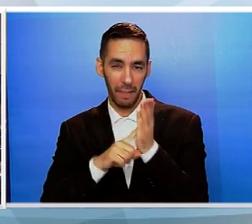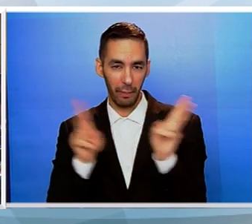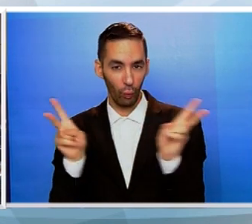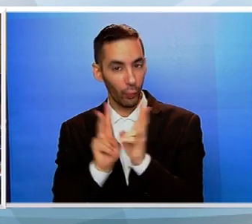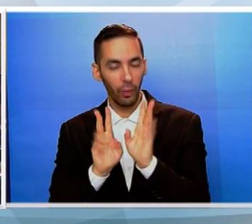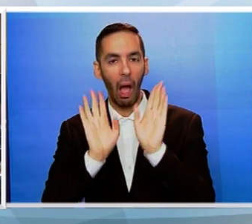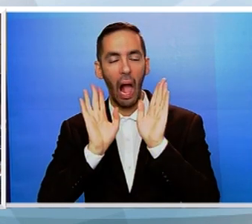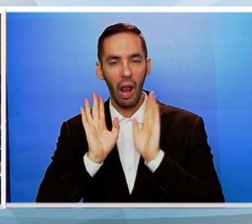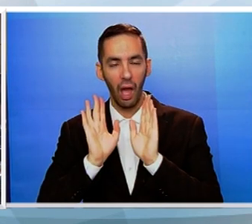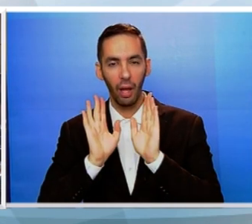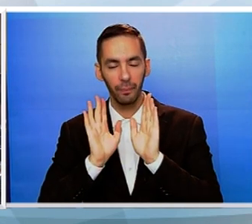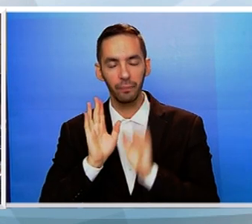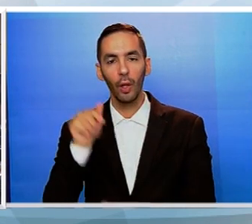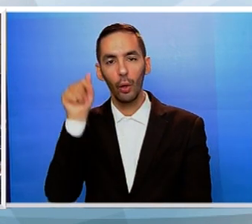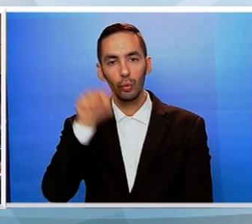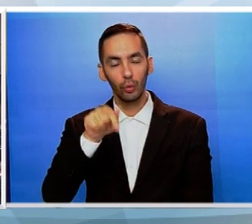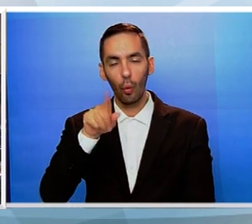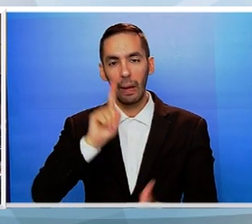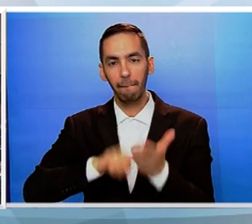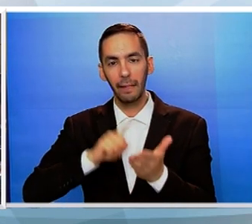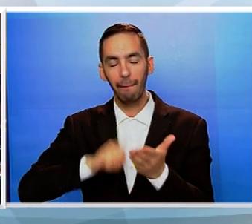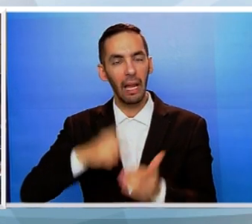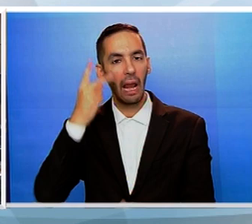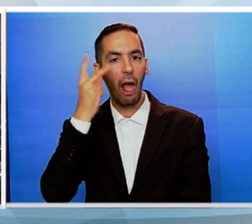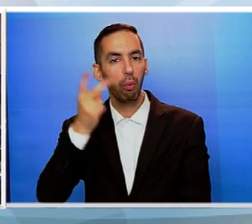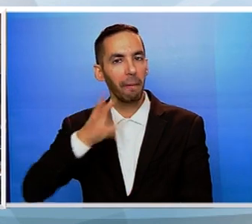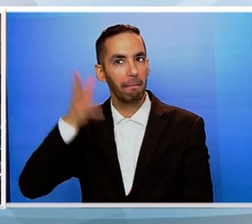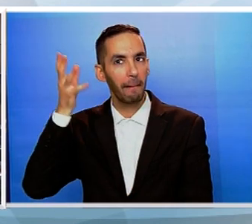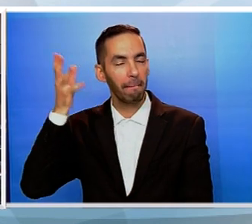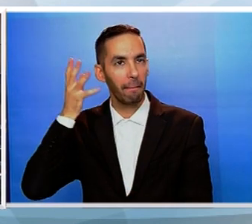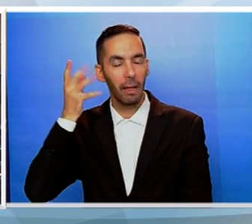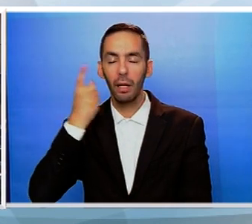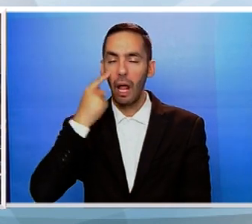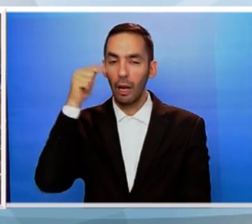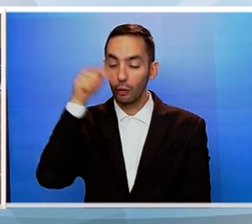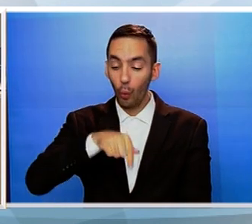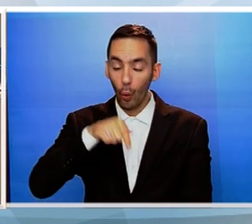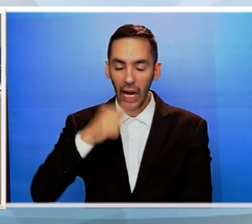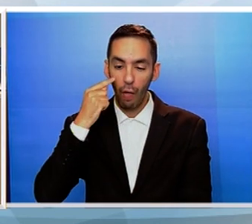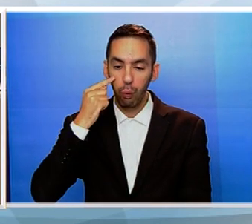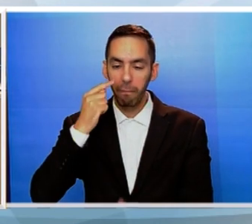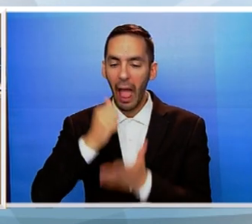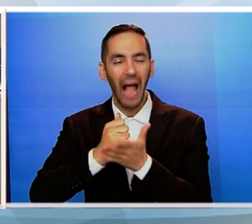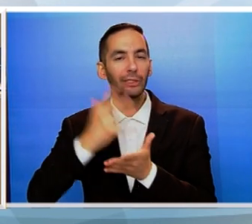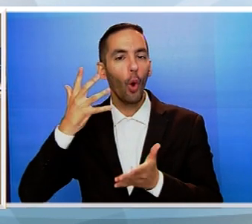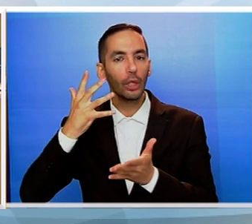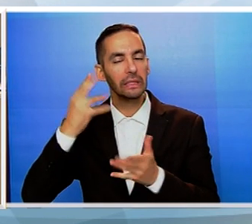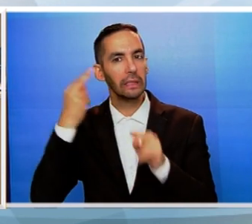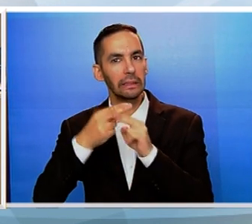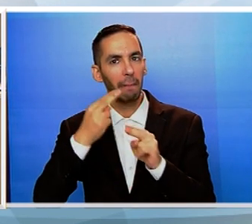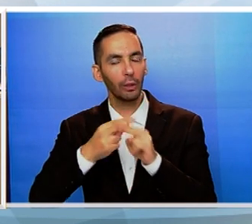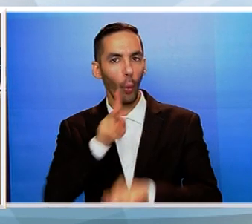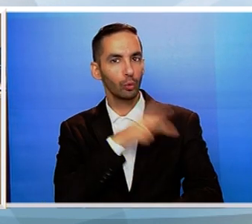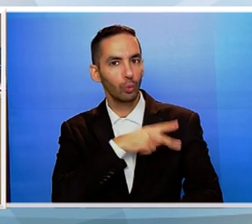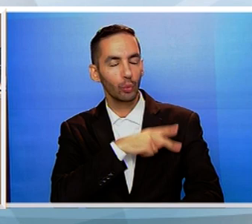Όμως, ας ανασκοπήσουμε το παρελθόν, να αξιολογήσουμε το παρόν και να προδιαγράψουμε το